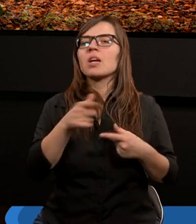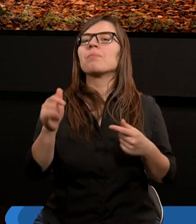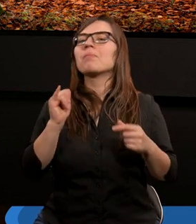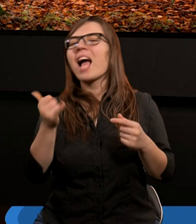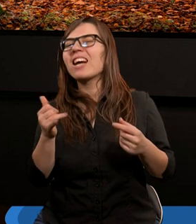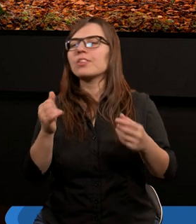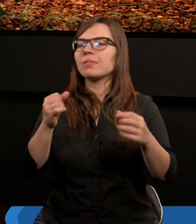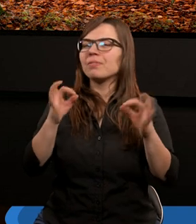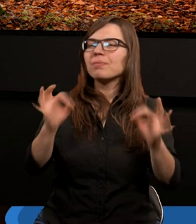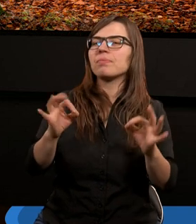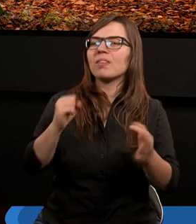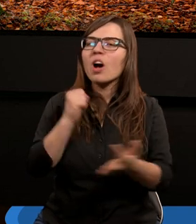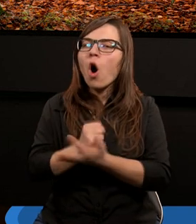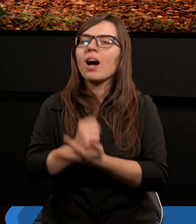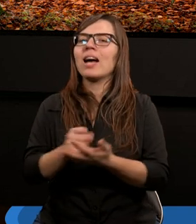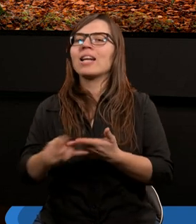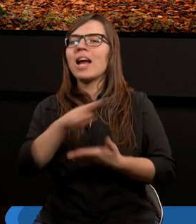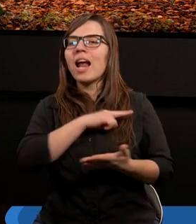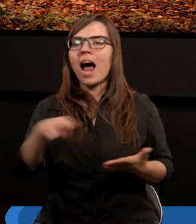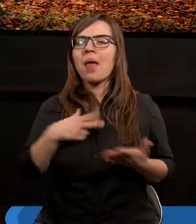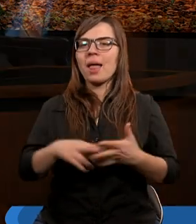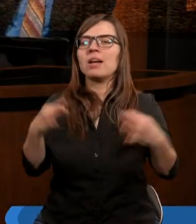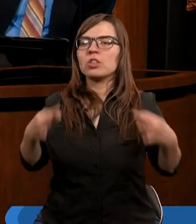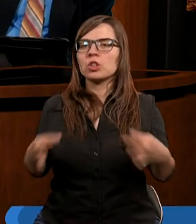Jakieś takie konkrety dla nas na dzisiaj?